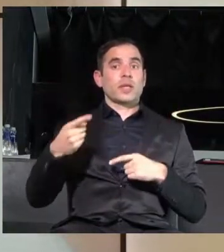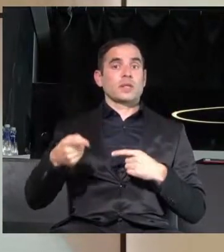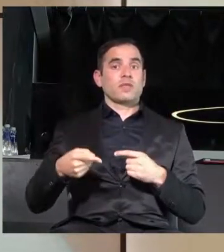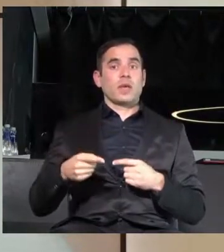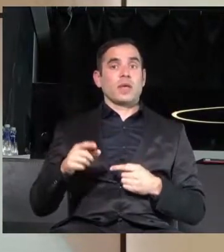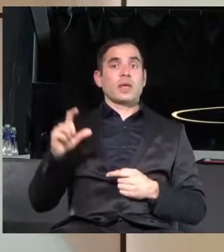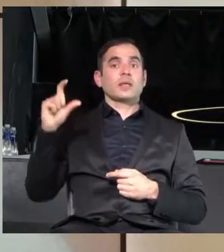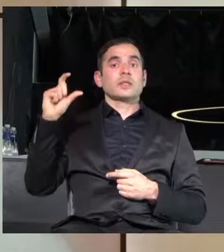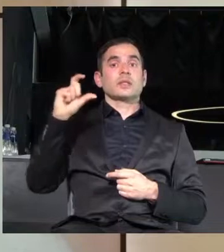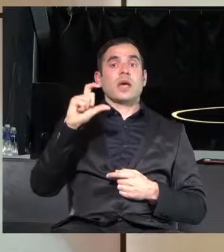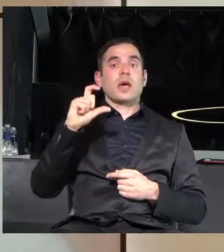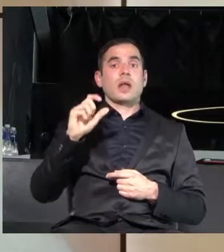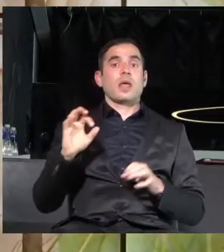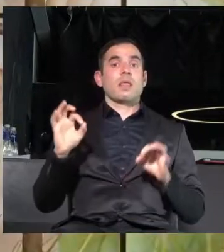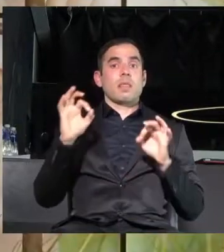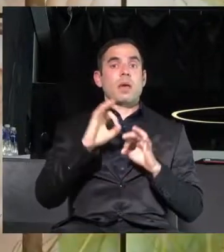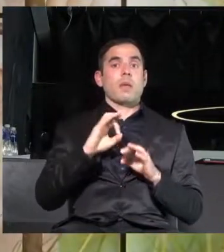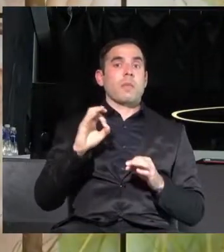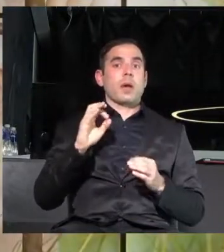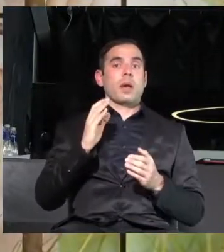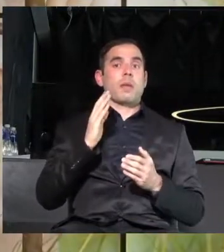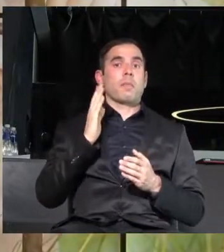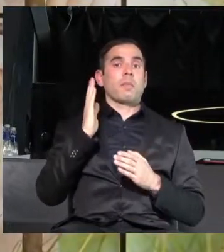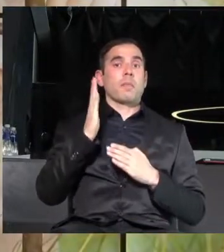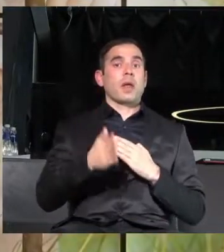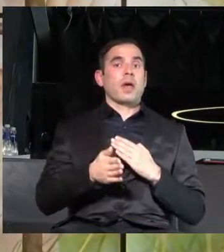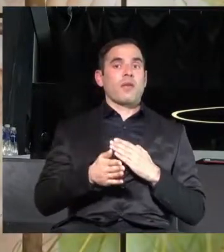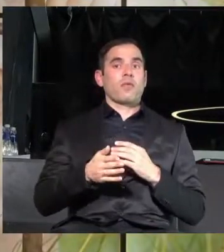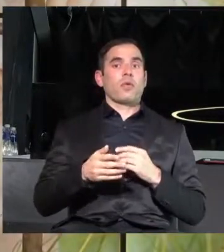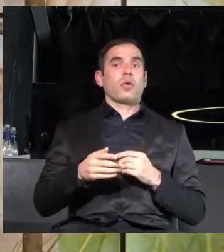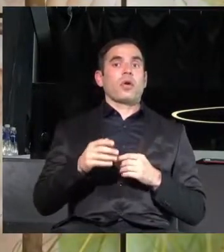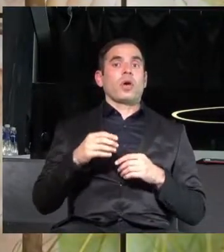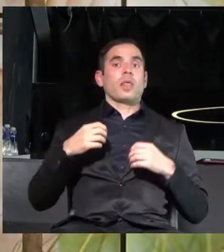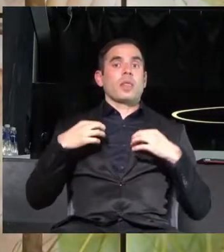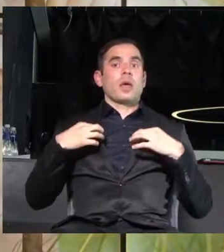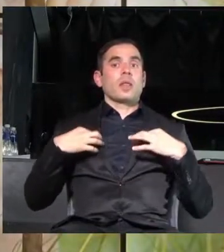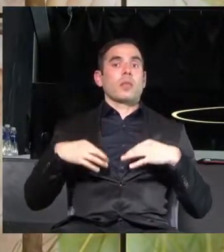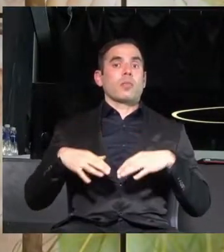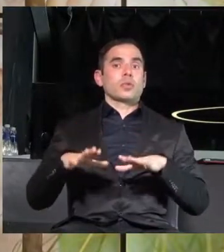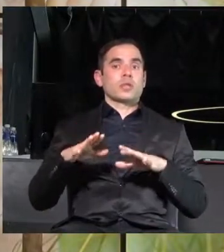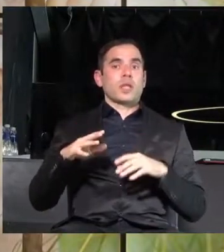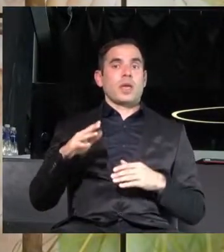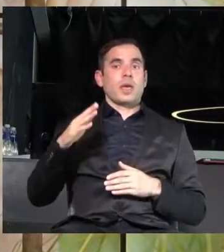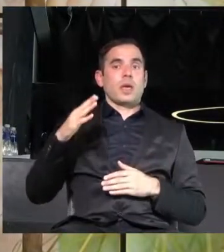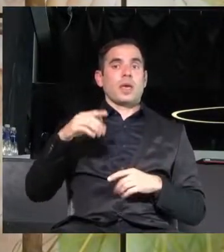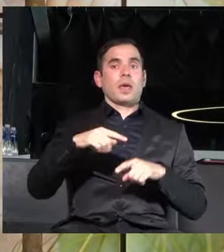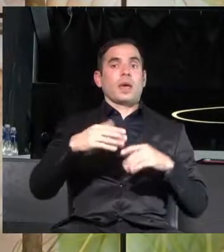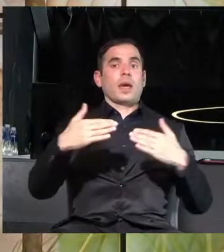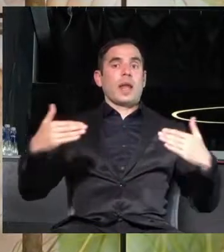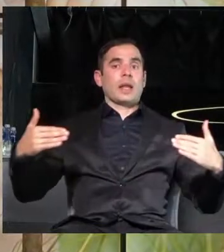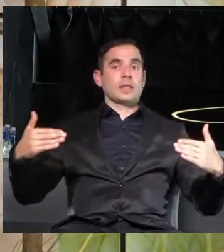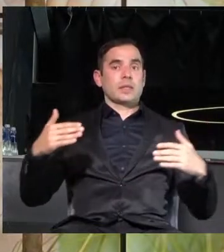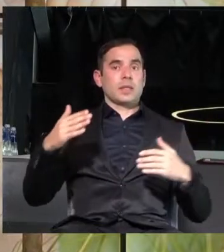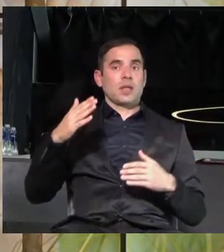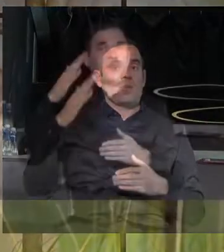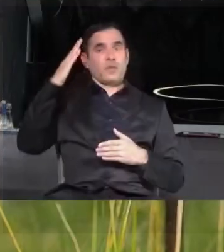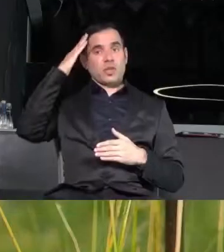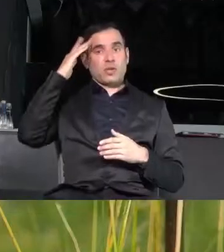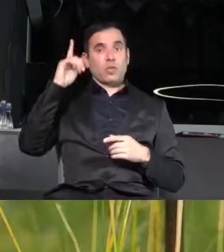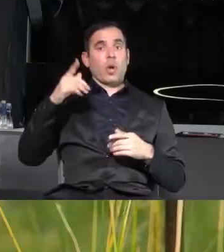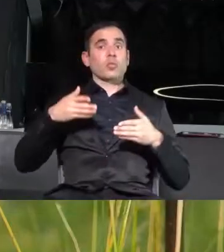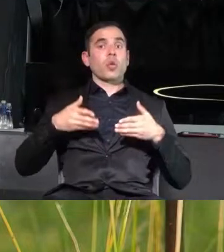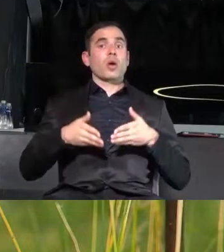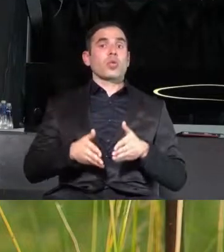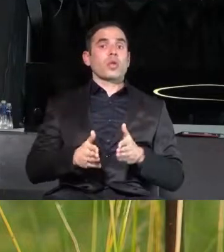Сара няма право да напусне пределите на държавата, в която е родена. И